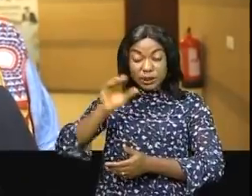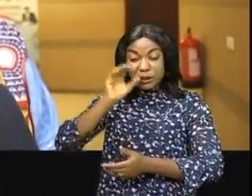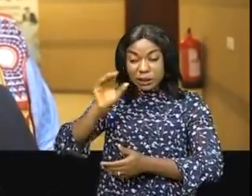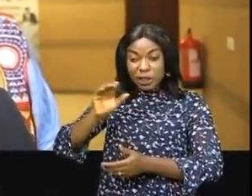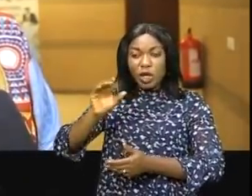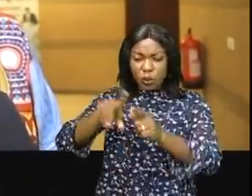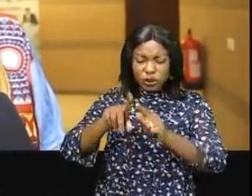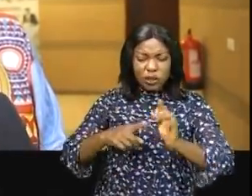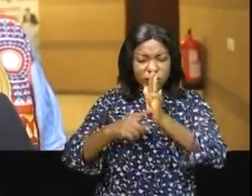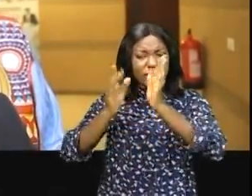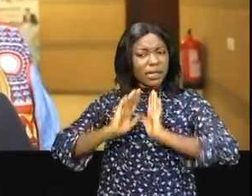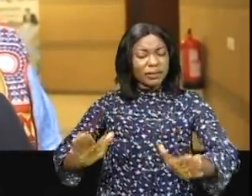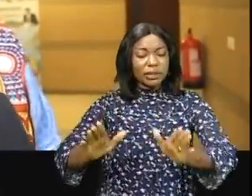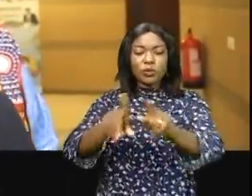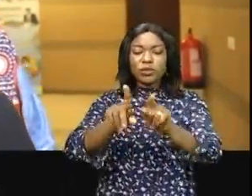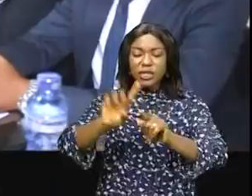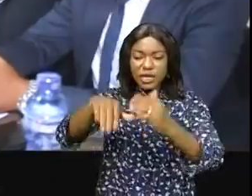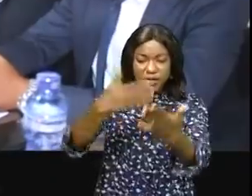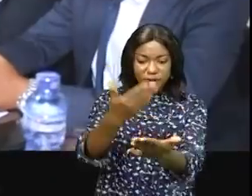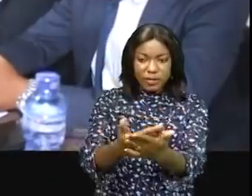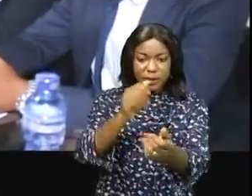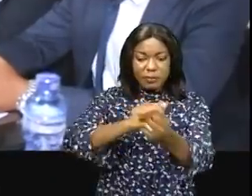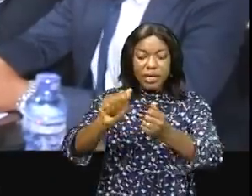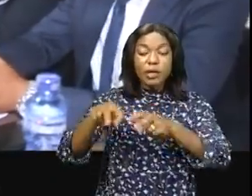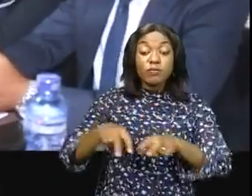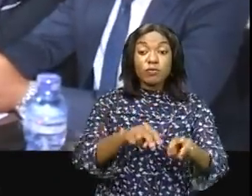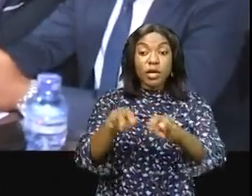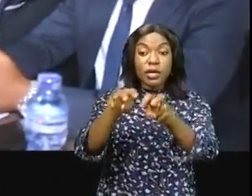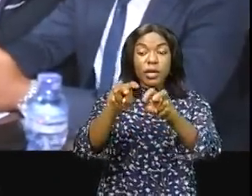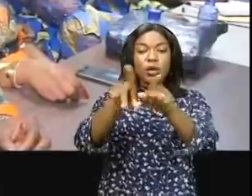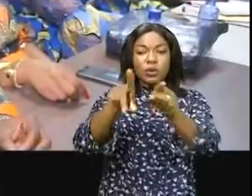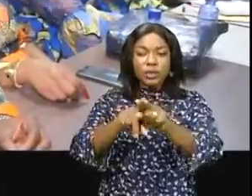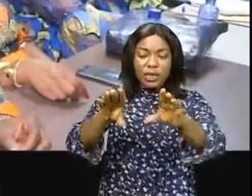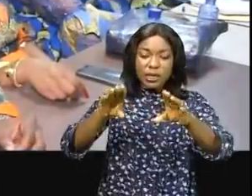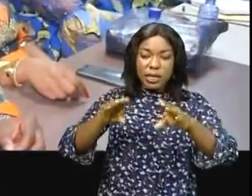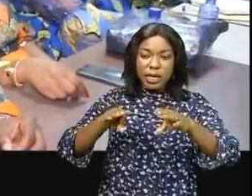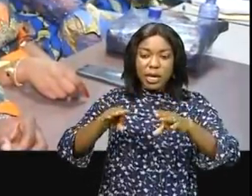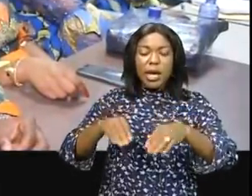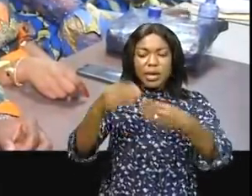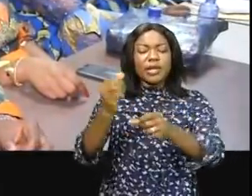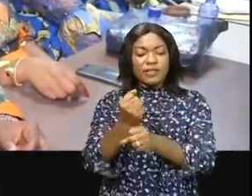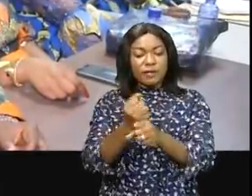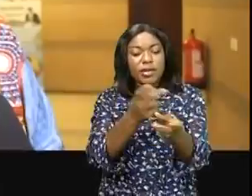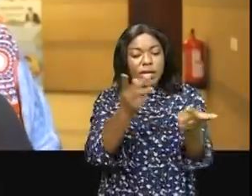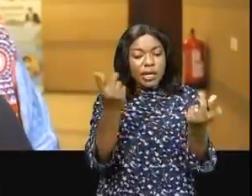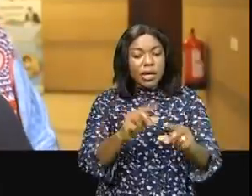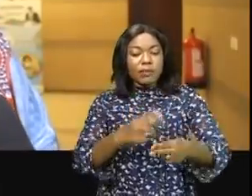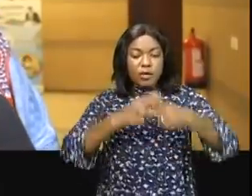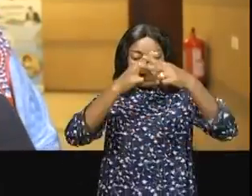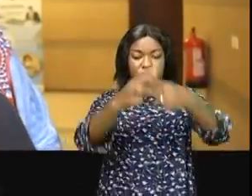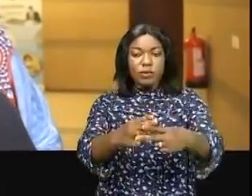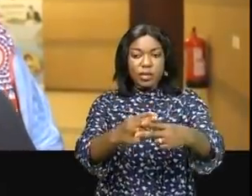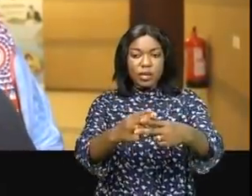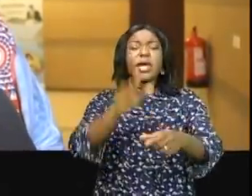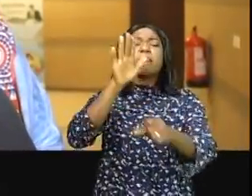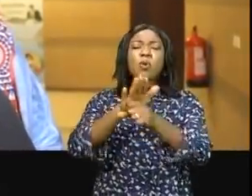et arriver par des moyens légaux à accéder à ce poste-là. Il y a beaucoup de femmes